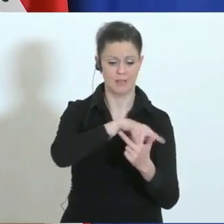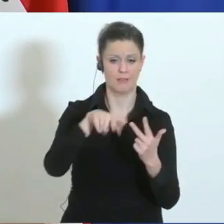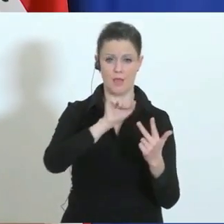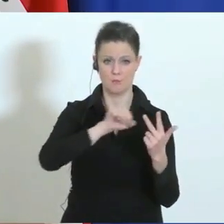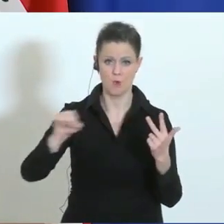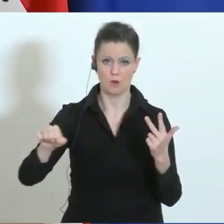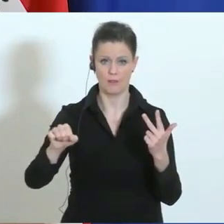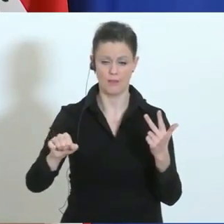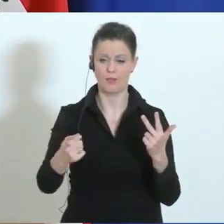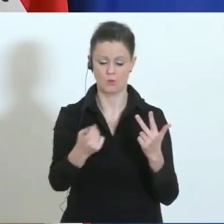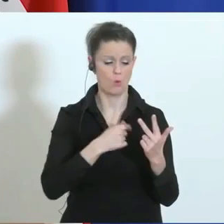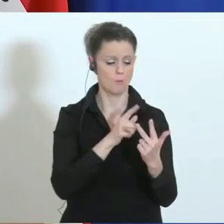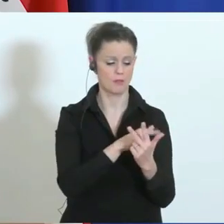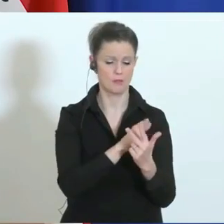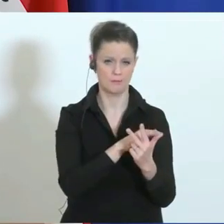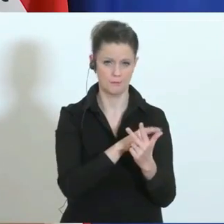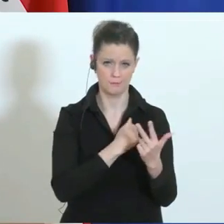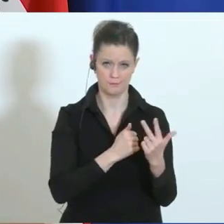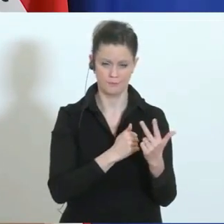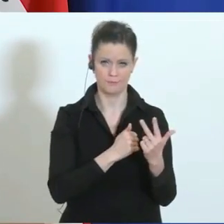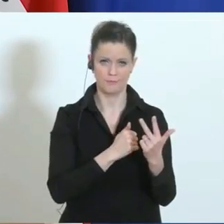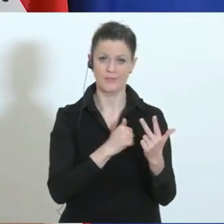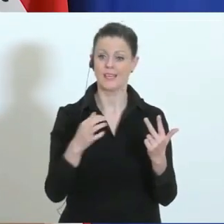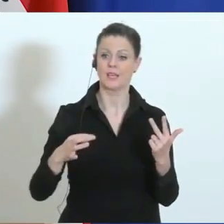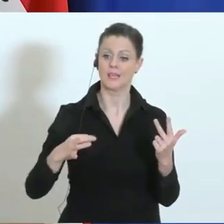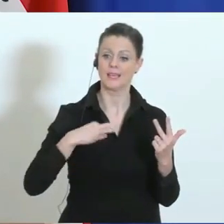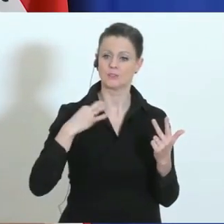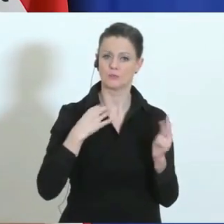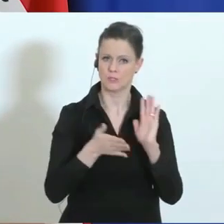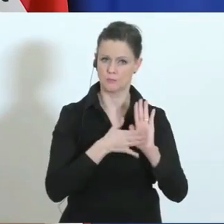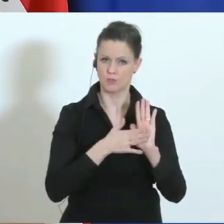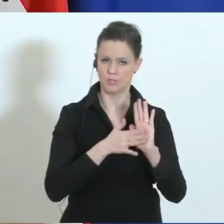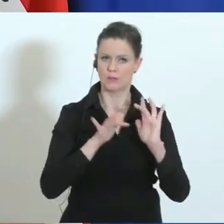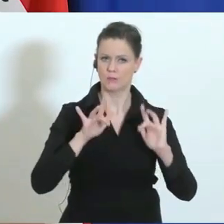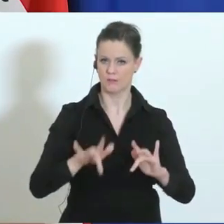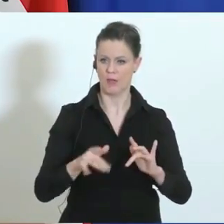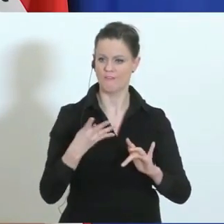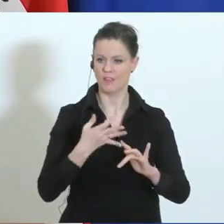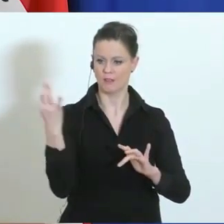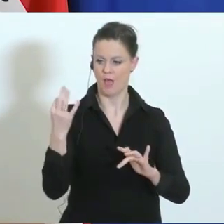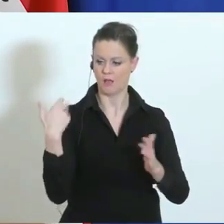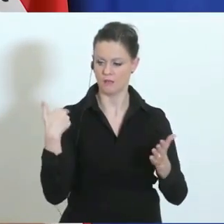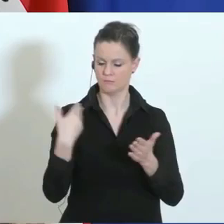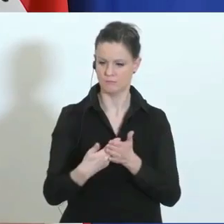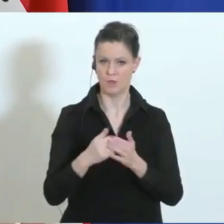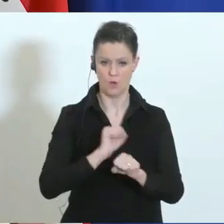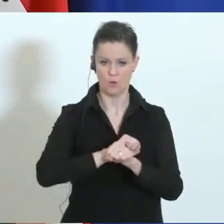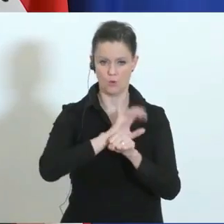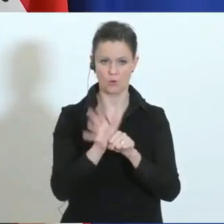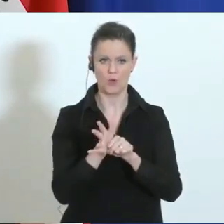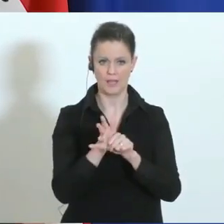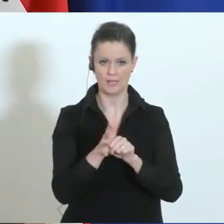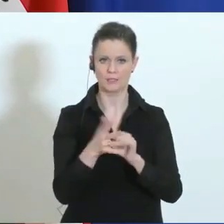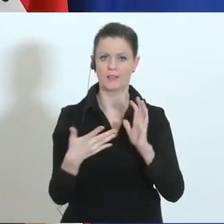einzureisen nach Österreich. Das eine ist, dass man einen Gesundheitsattest vorweist, das nicht älter ist als vier Tage und einen Coronavirus-Test